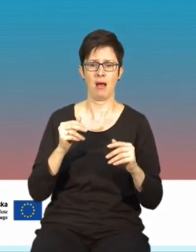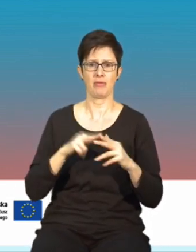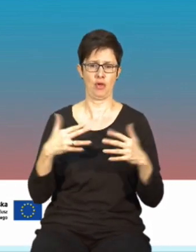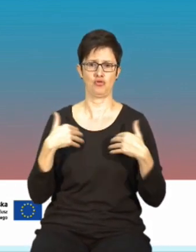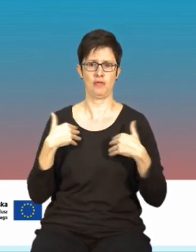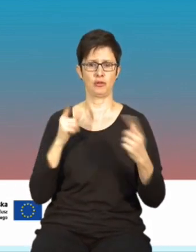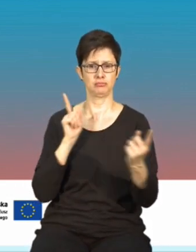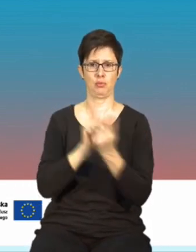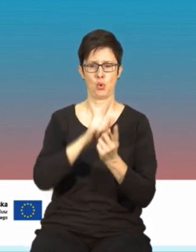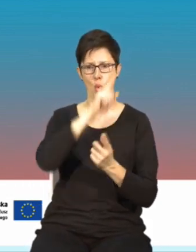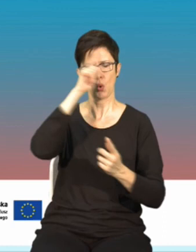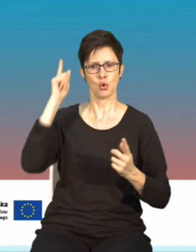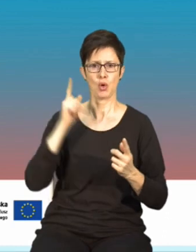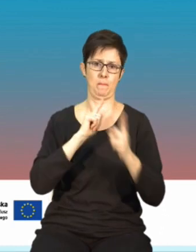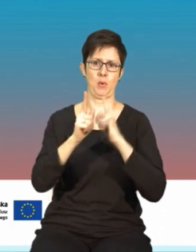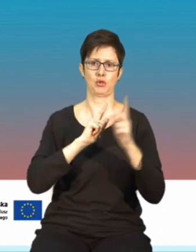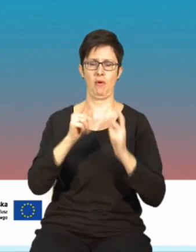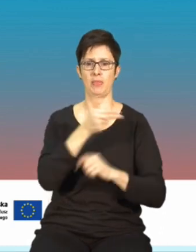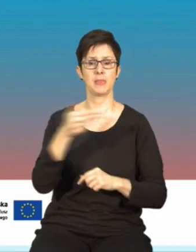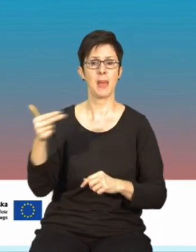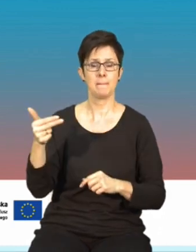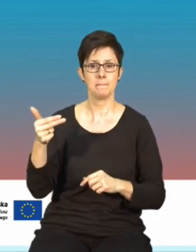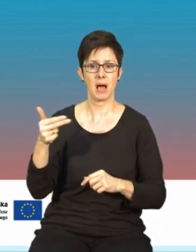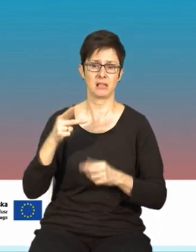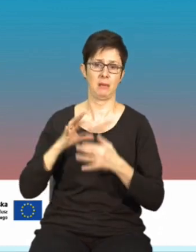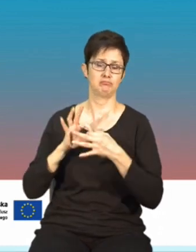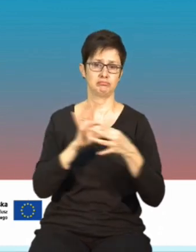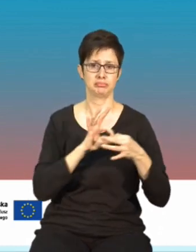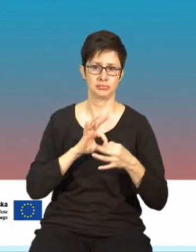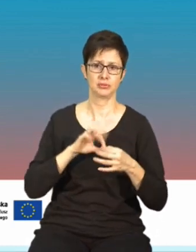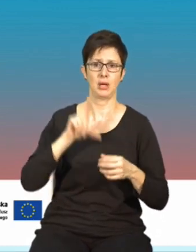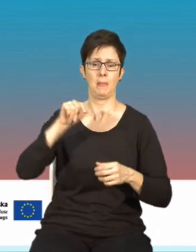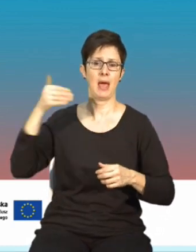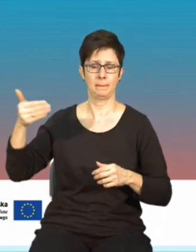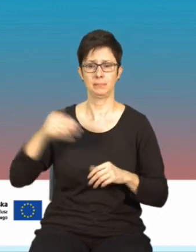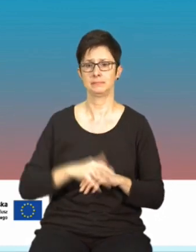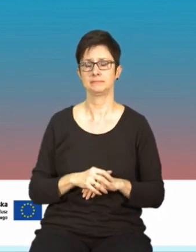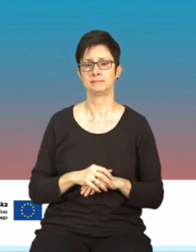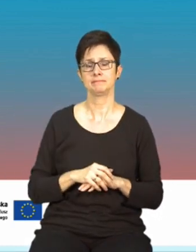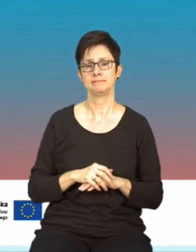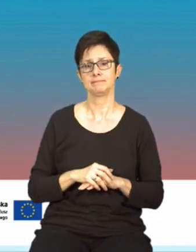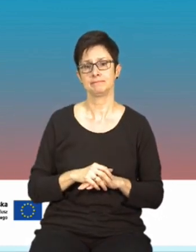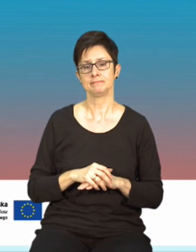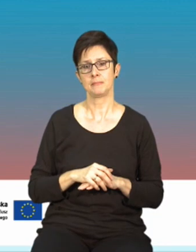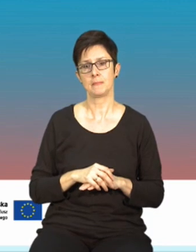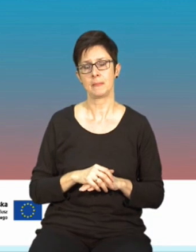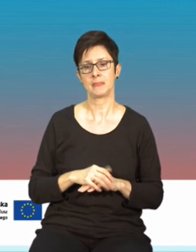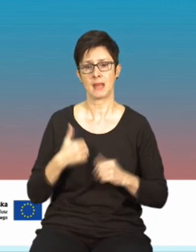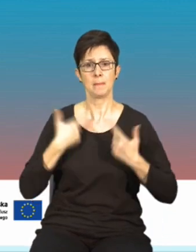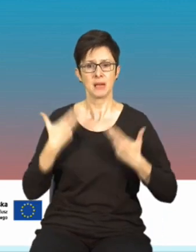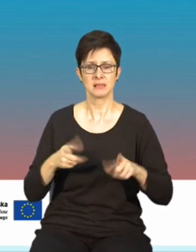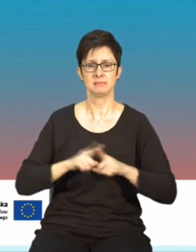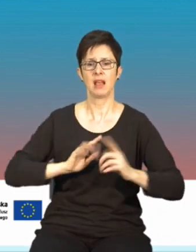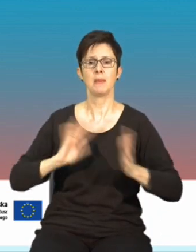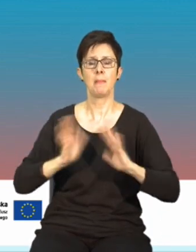spotkać się z ludźmi i porozmawiać na tematy związane z polami elektromagnetycznymi. Chcielibyśmy także dbać